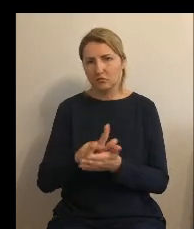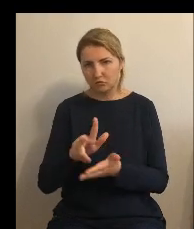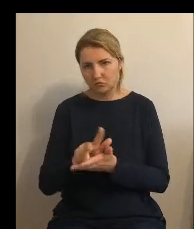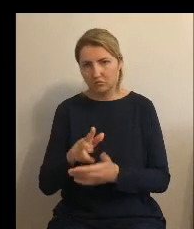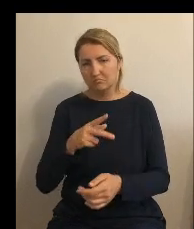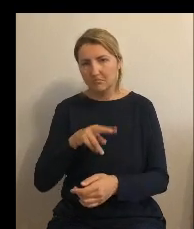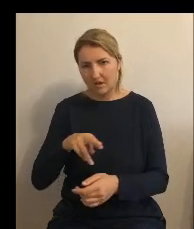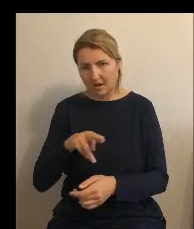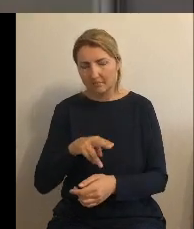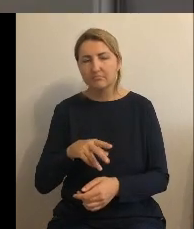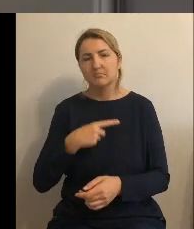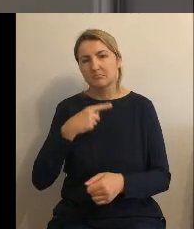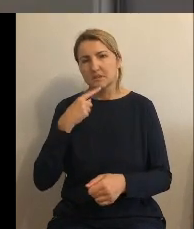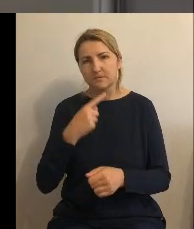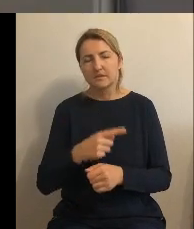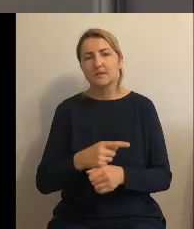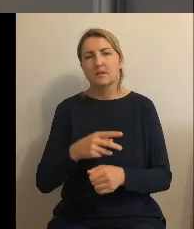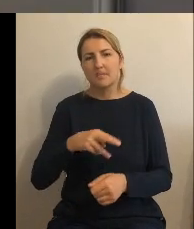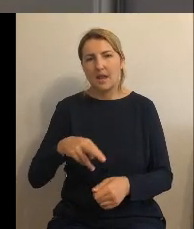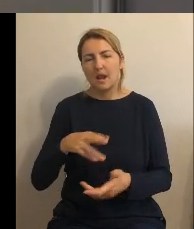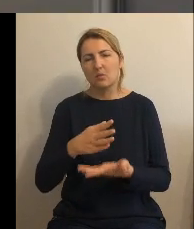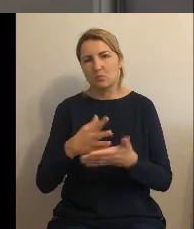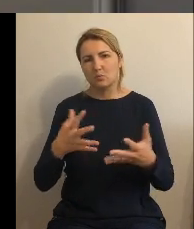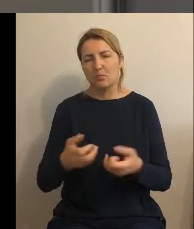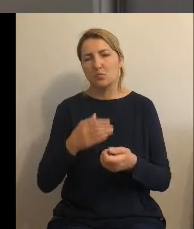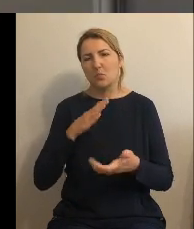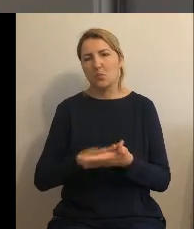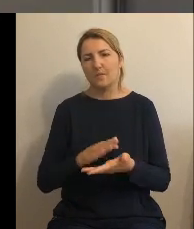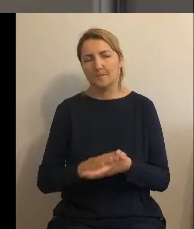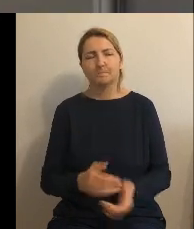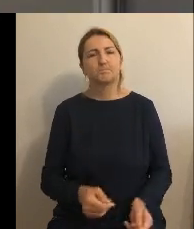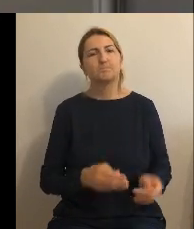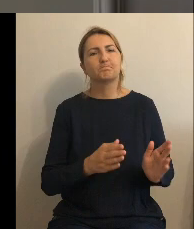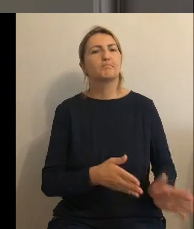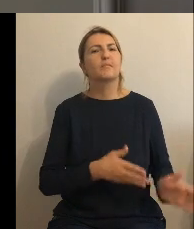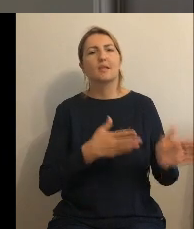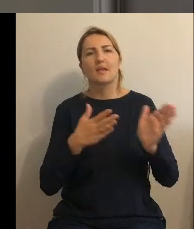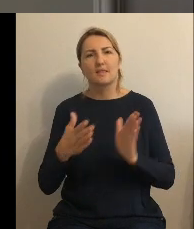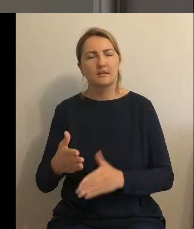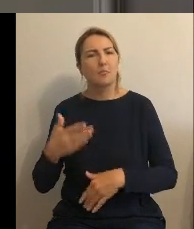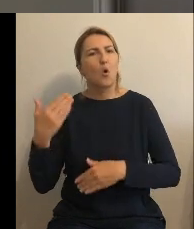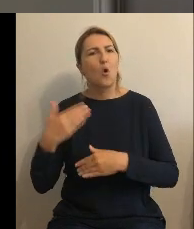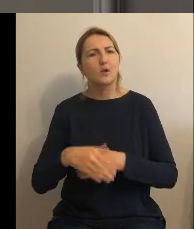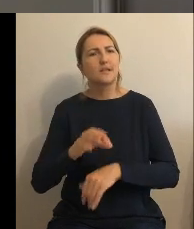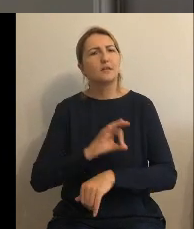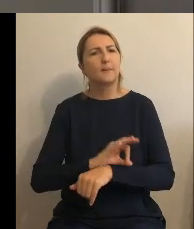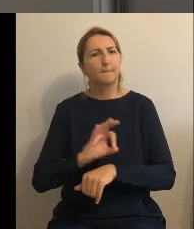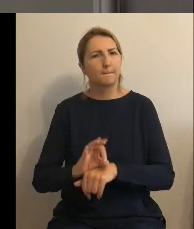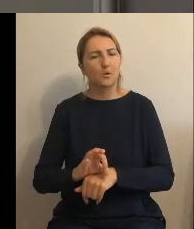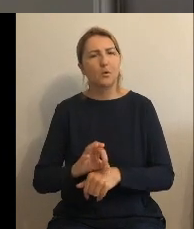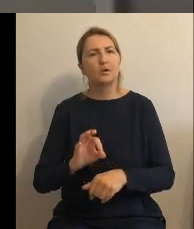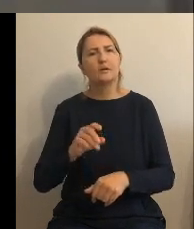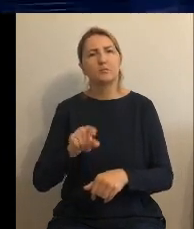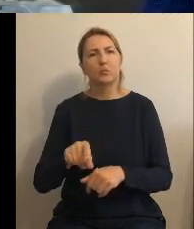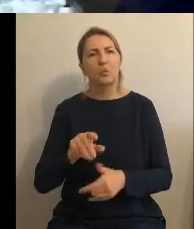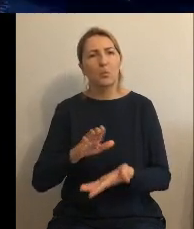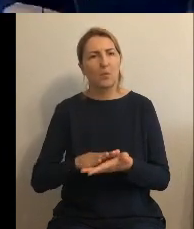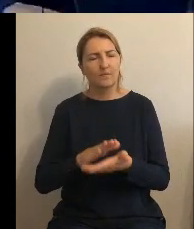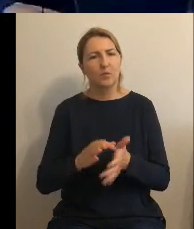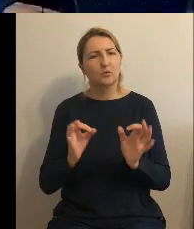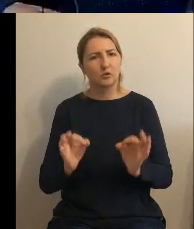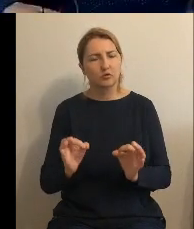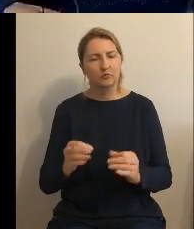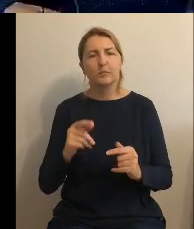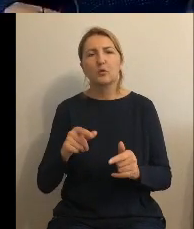podjęła przechodzimy do ostatniego projektu uchwały który będę dzisiaj procedować jest to podjęcie uchwały w